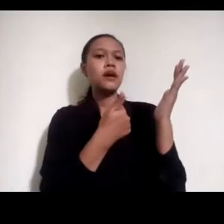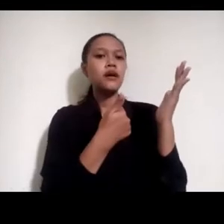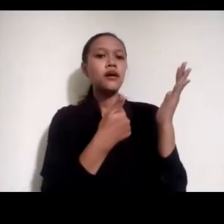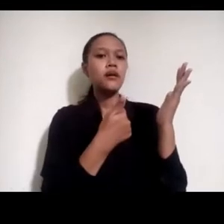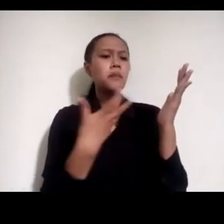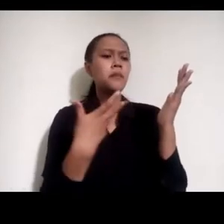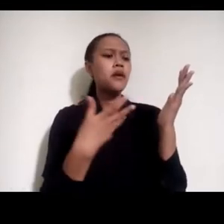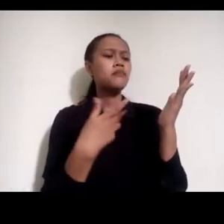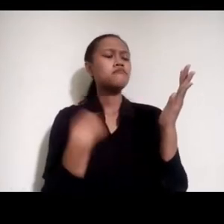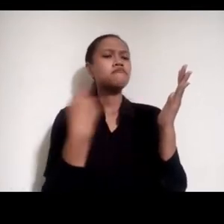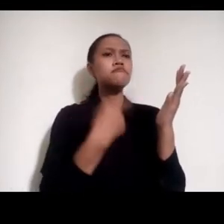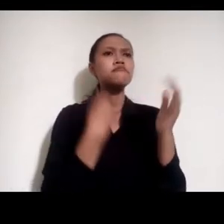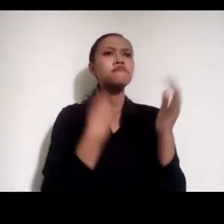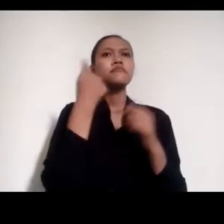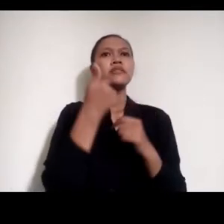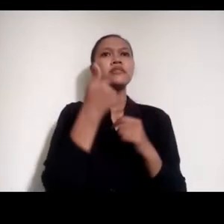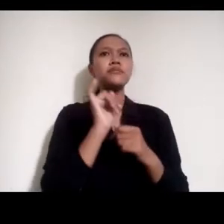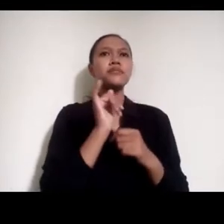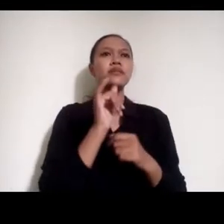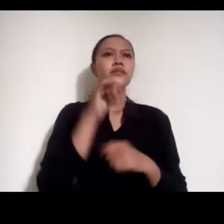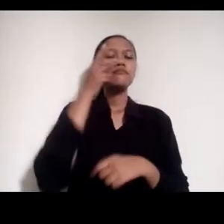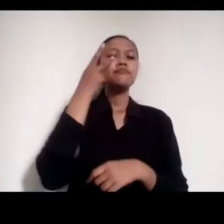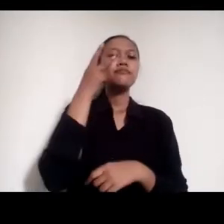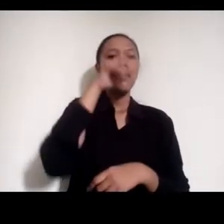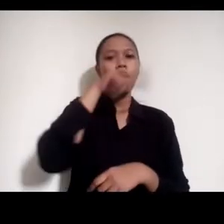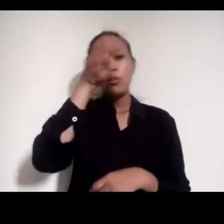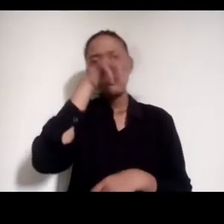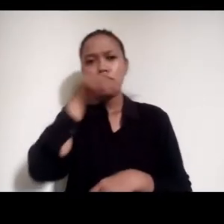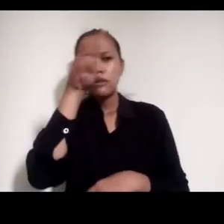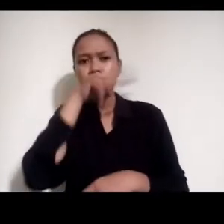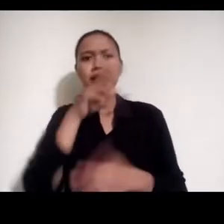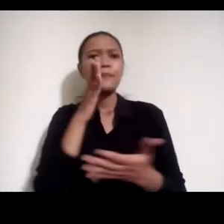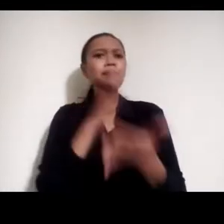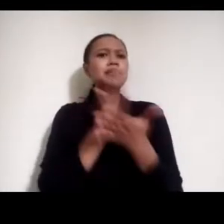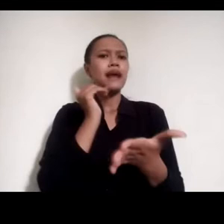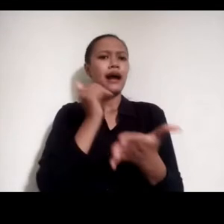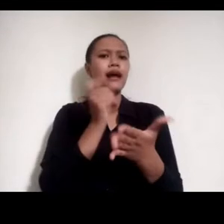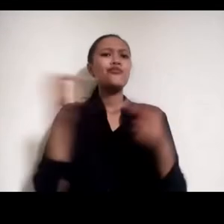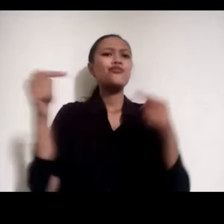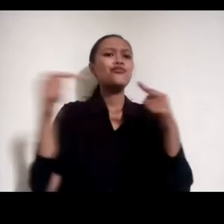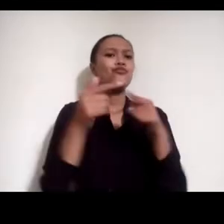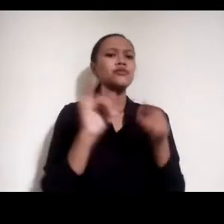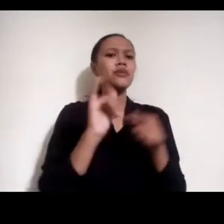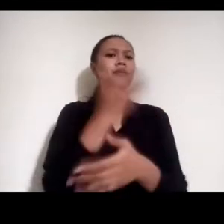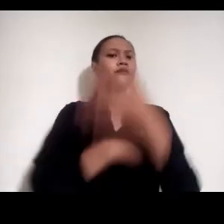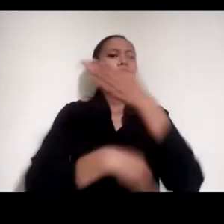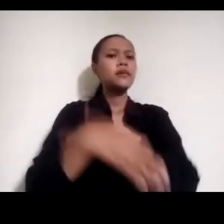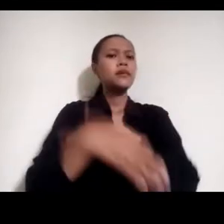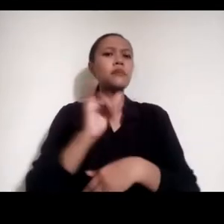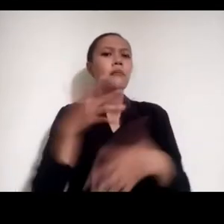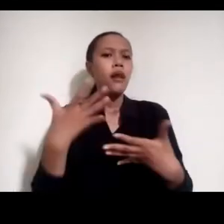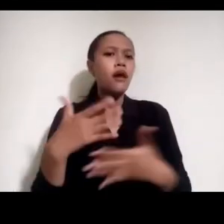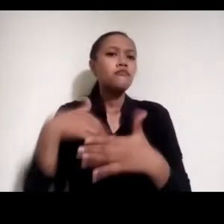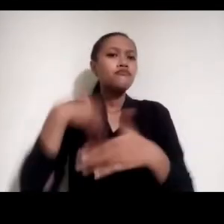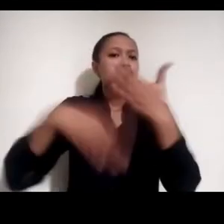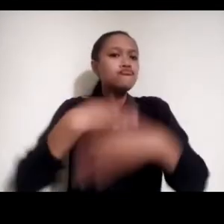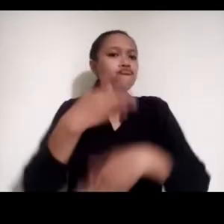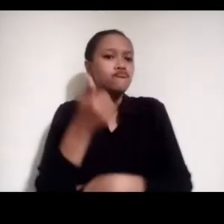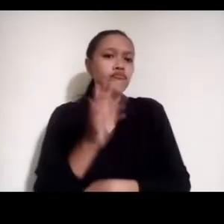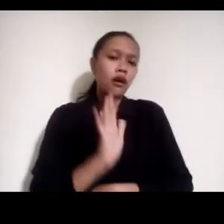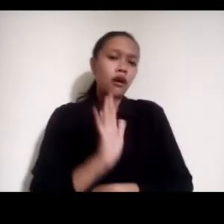Mengawal Kebijakan Kebijakan Anggaran Terkait Dengan Kelompok Disabilitas Itu